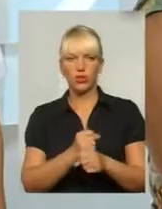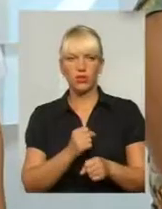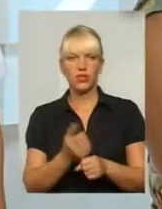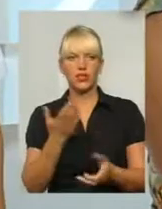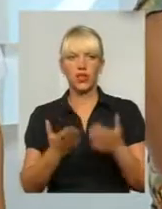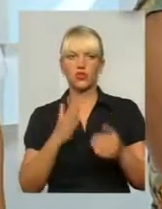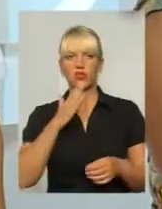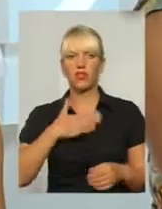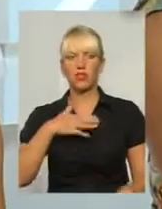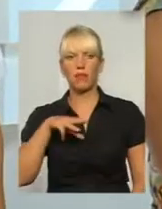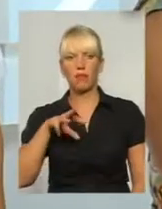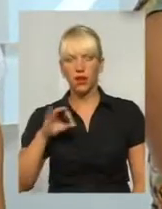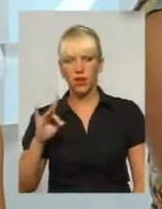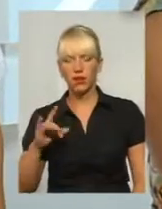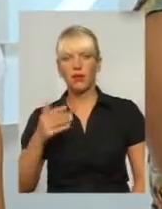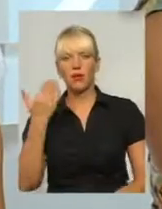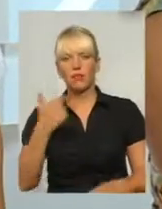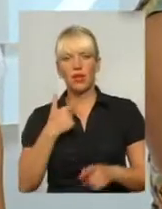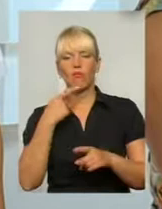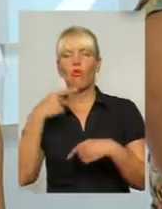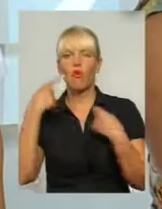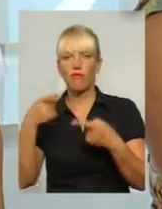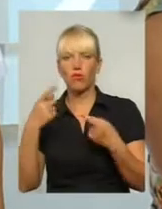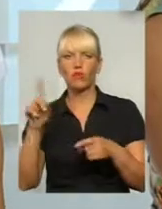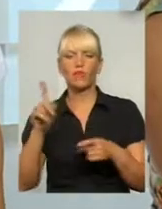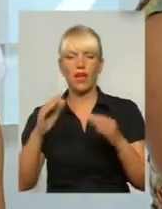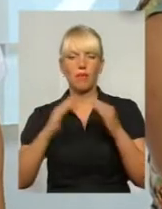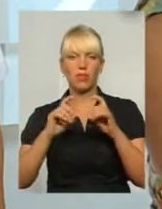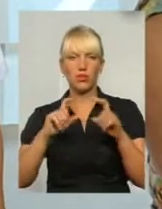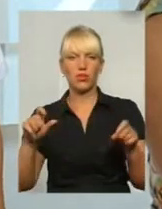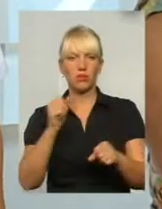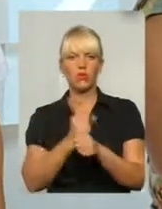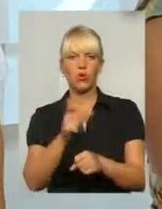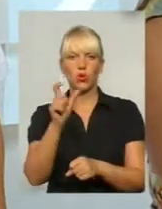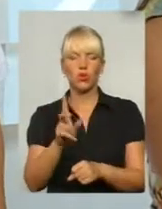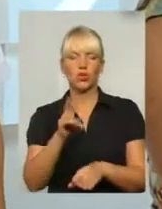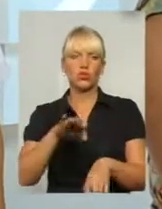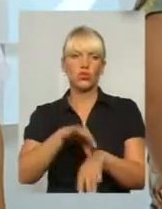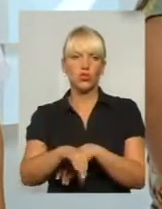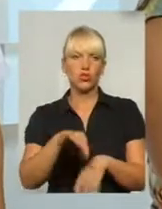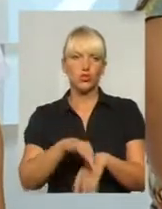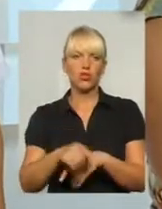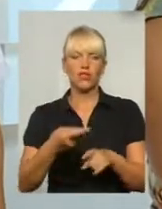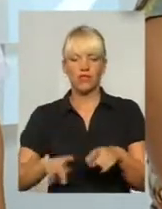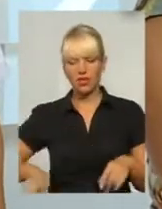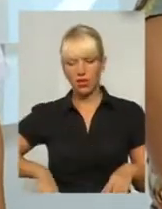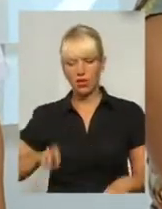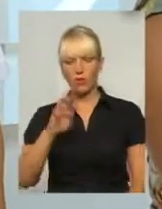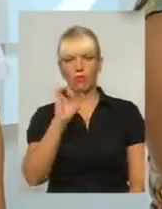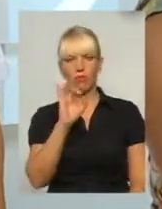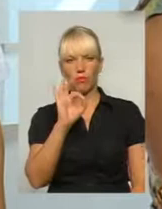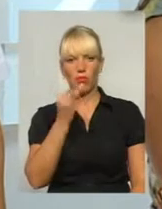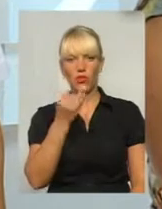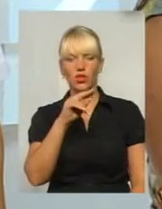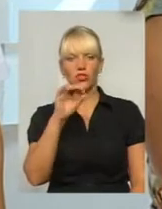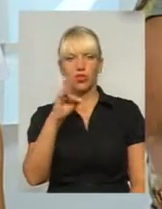наш мер, ми йому кажемо, що на притулку працює людина, яка жорстока, він директор, Бойченка, ми робили